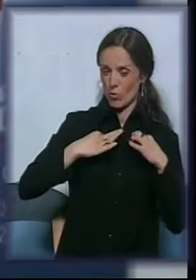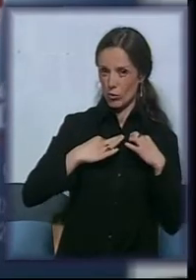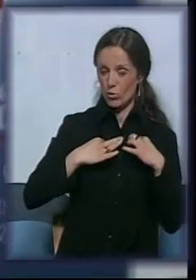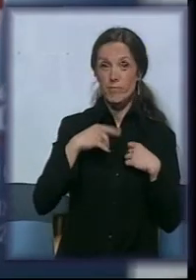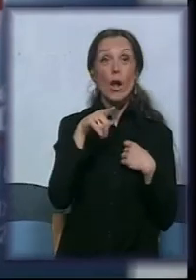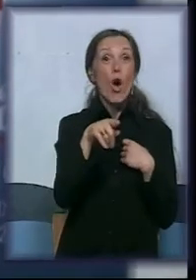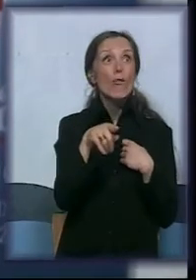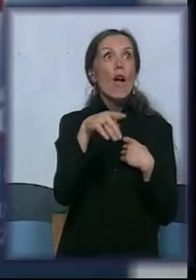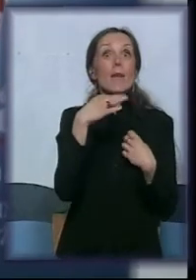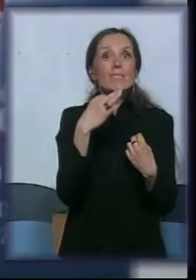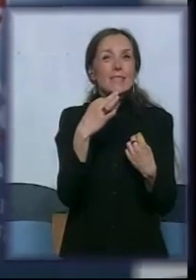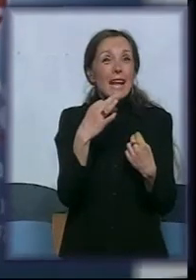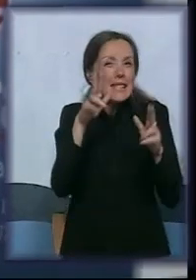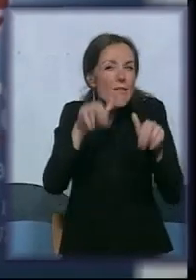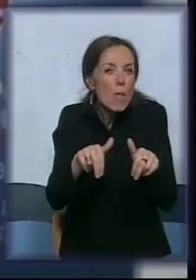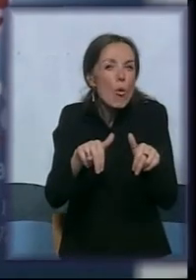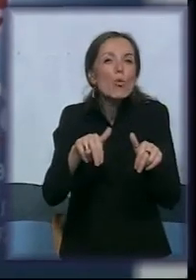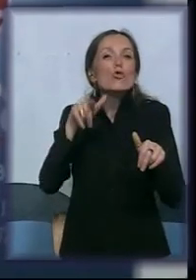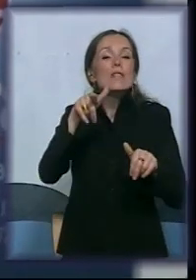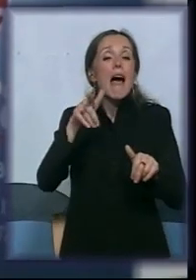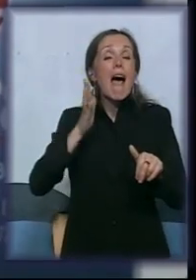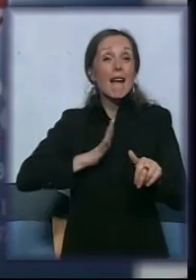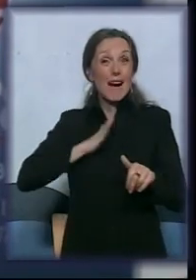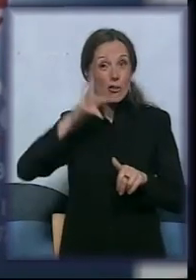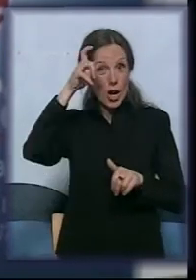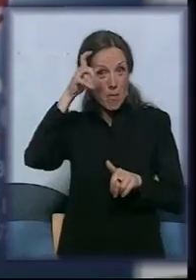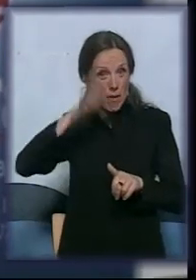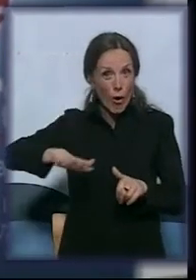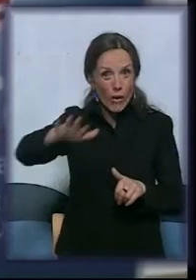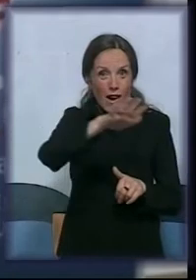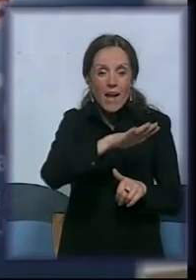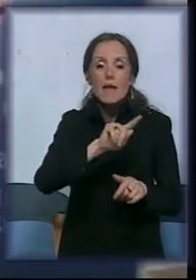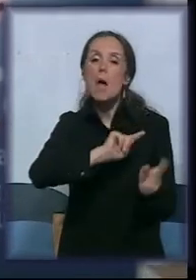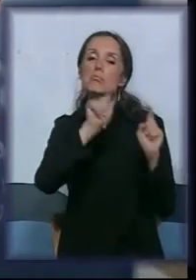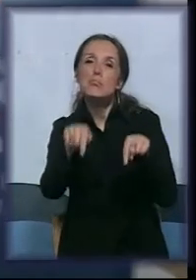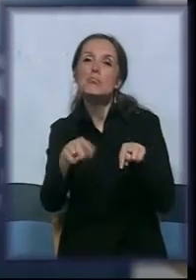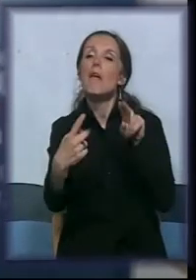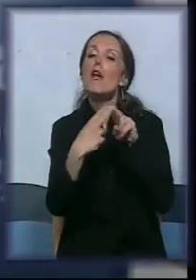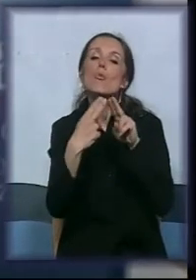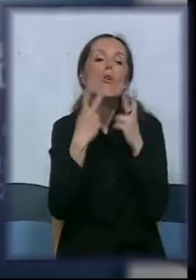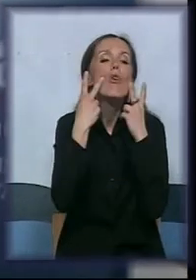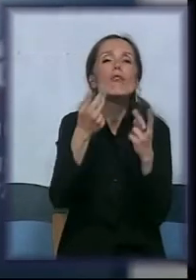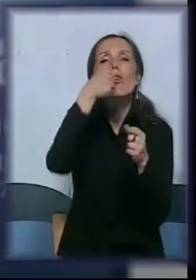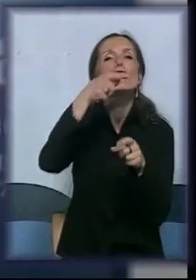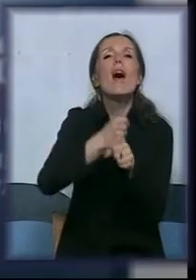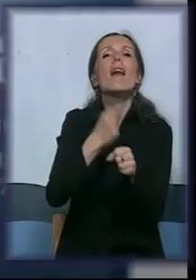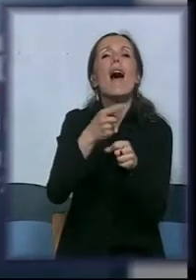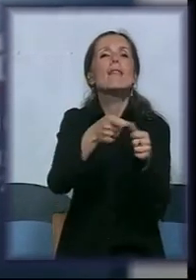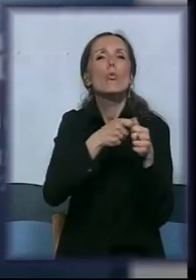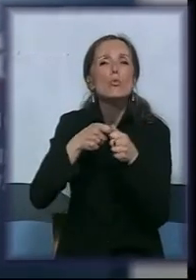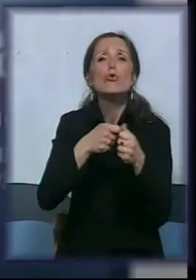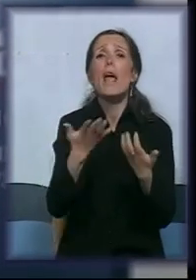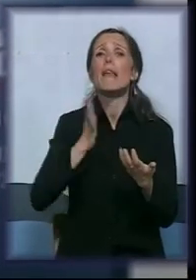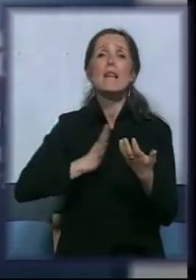da građani Beograda upoznaju se sa radom udruženja i uopšte organizacije civilnog društva,